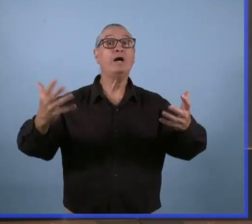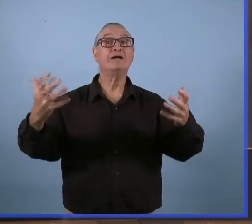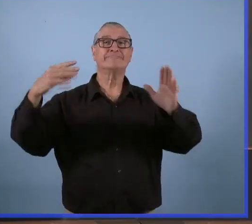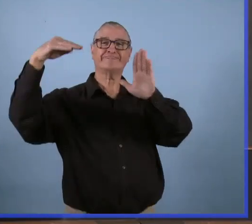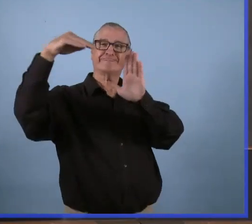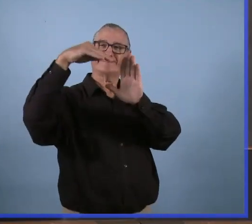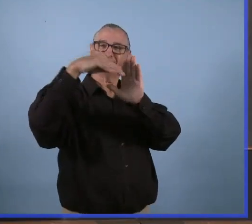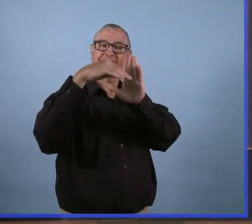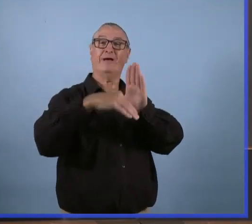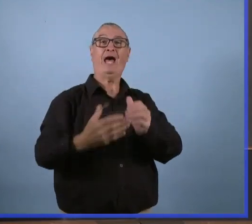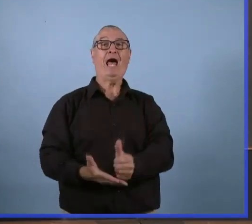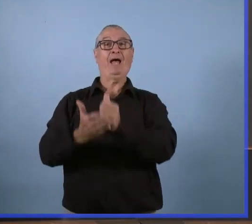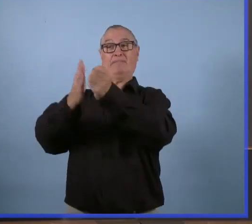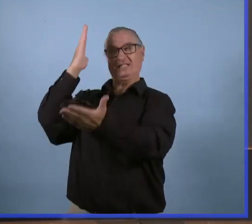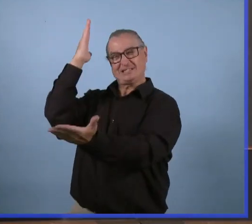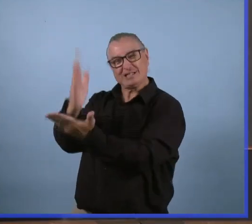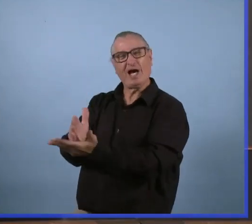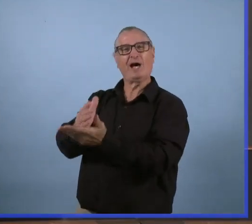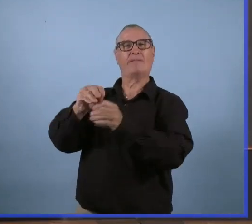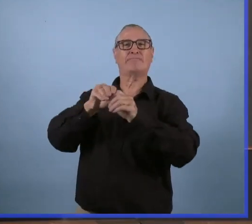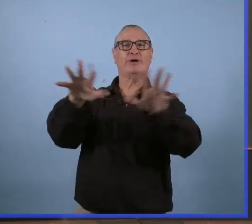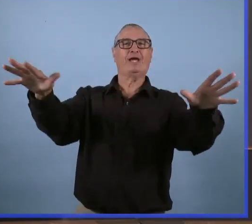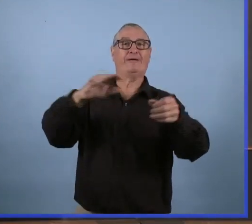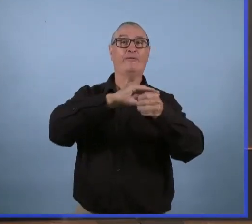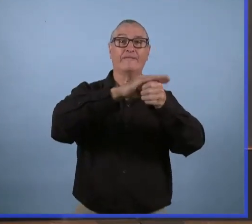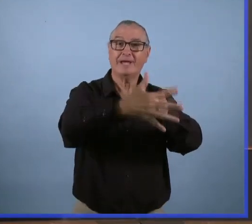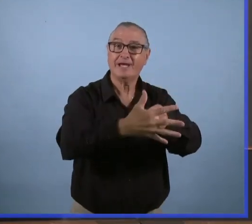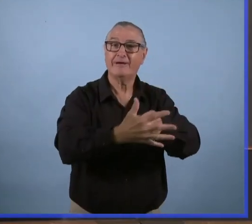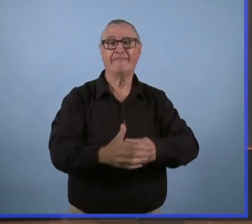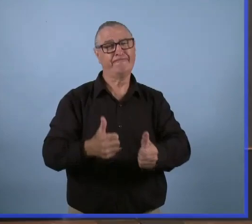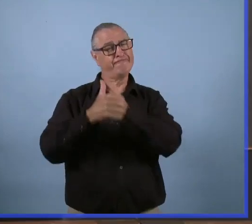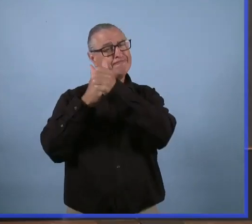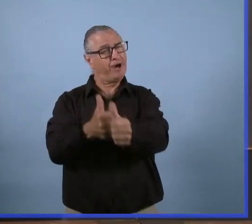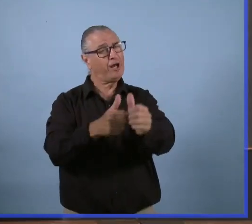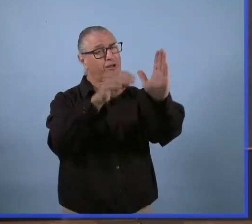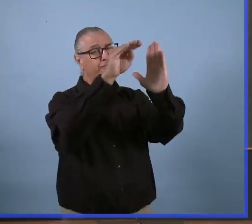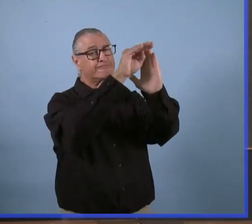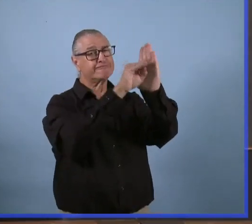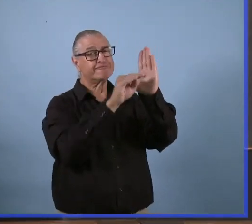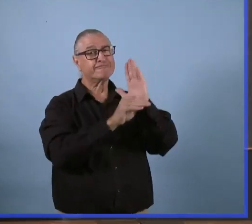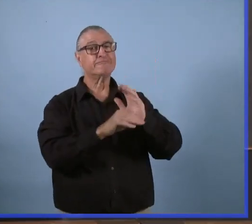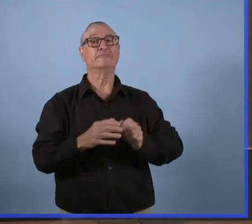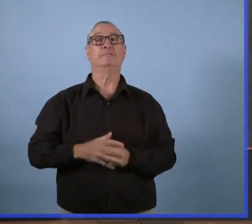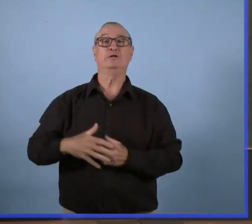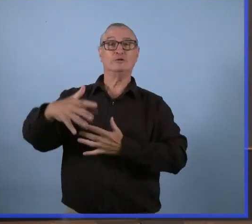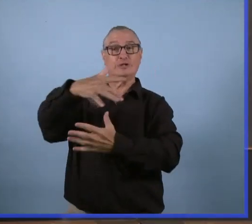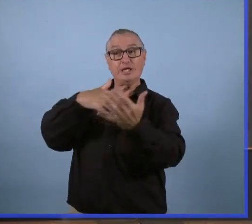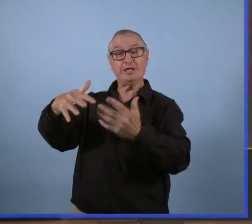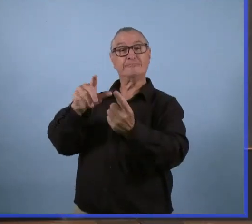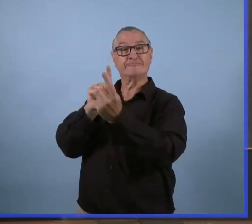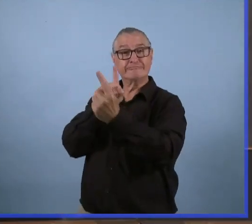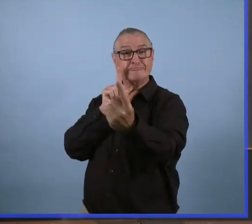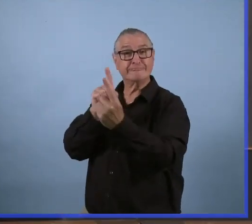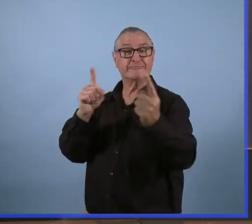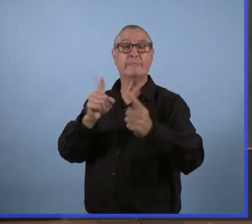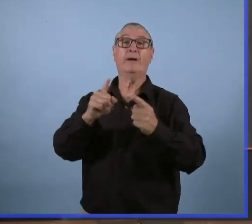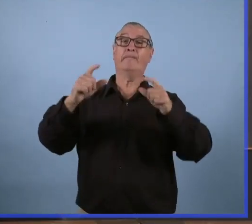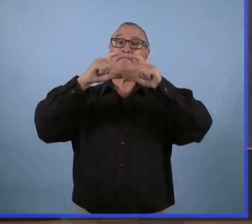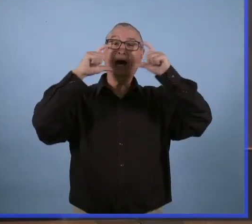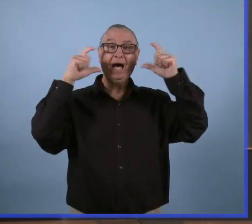Avec notre action collective, ce n pas les ordres de santé publique, c'est nos actions collectives qui permettent de baisser